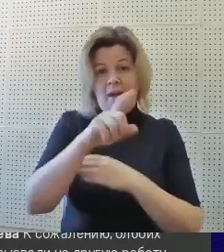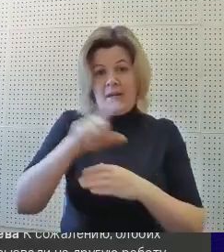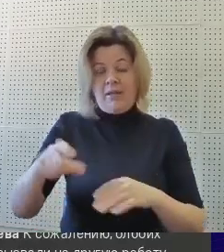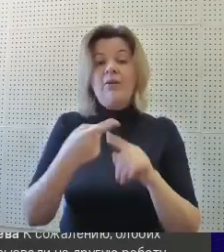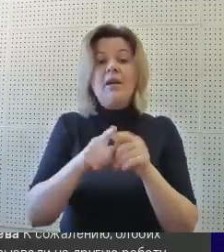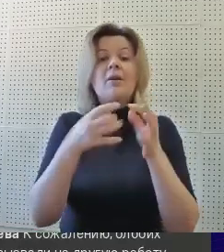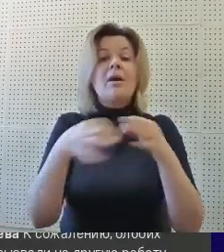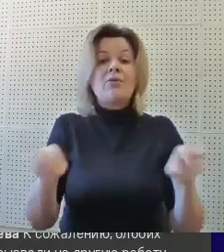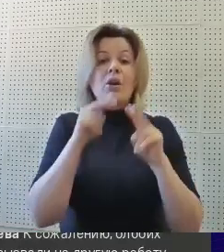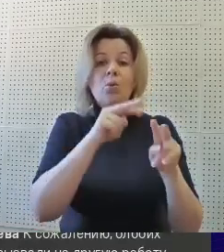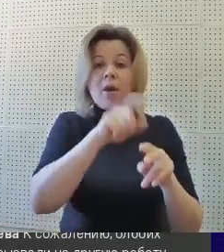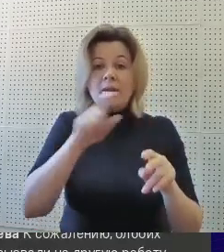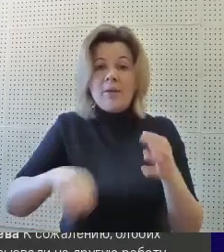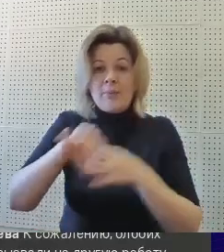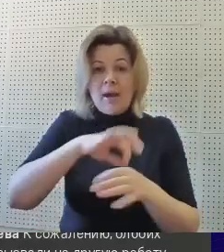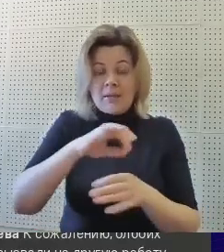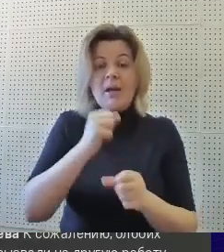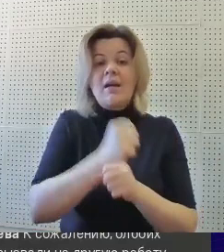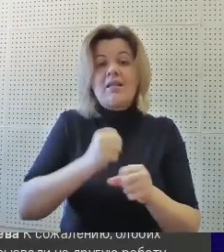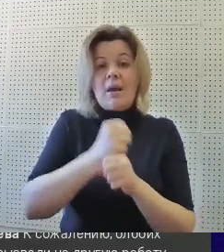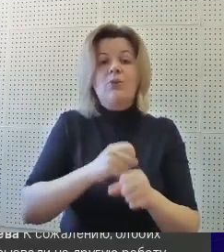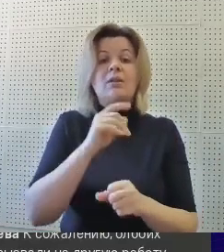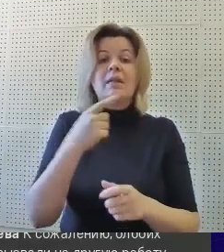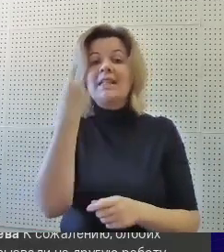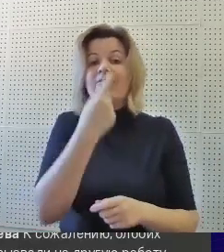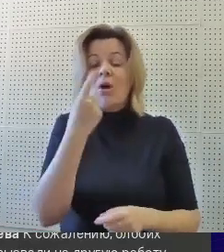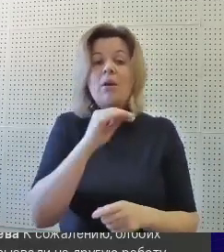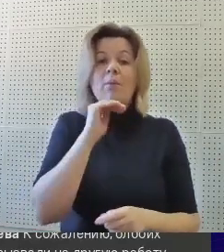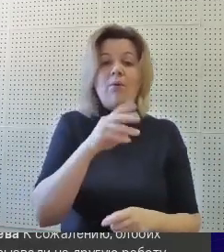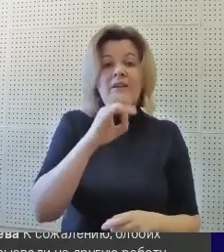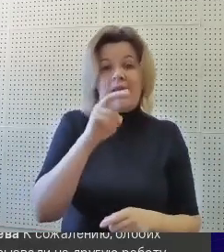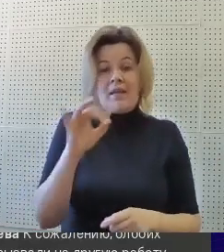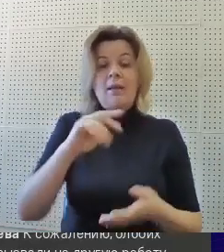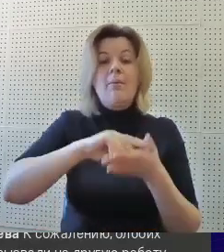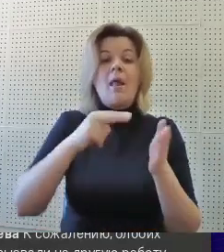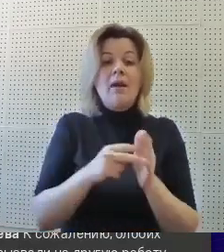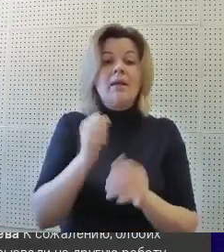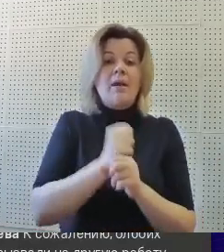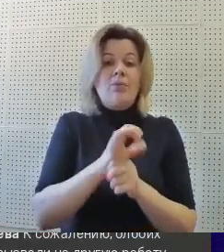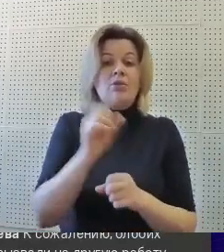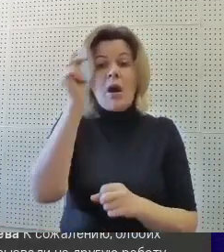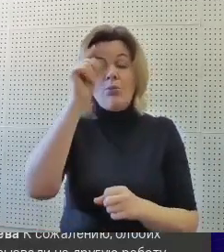позволило кураторам проекта разработать индивидуальные профтреки и планы работы с обучающимися различных